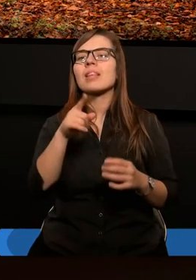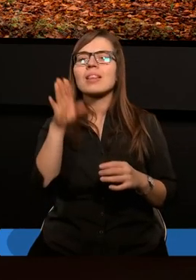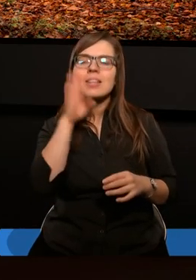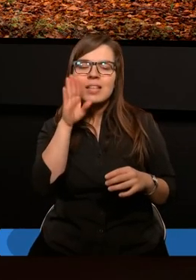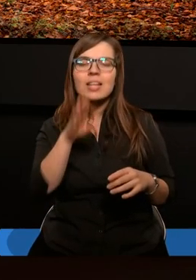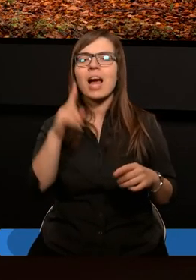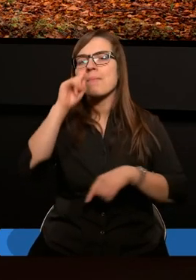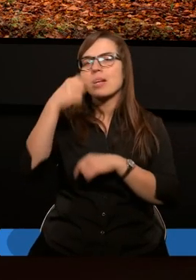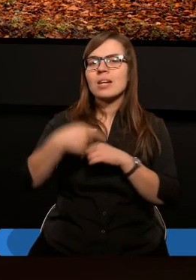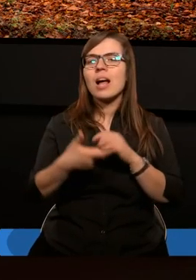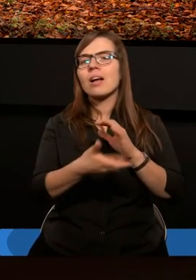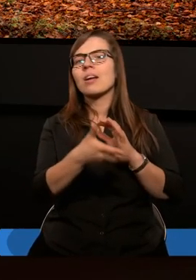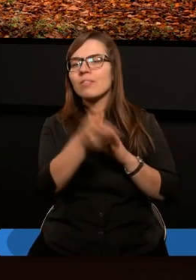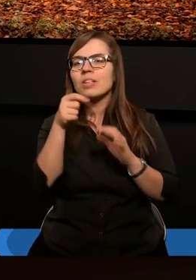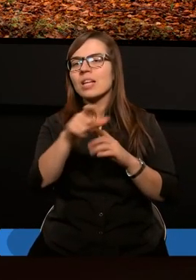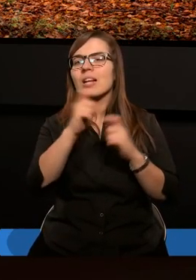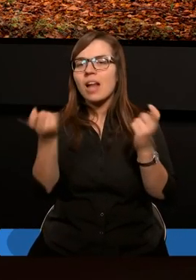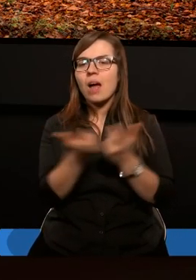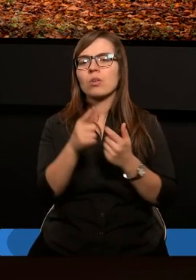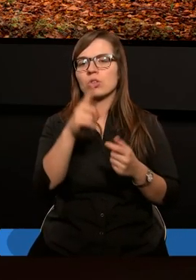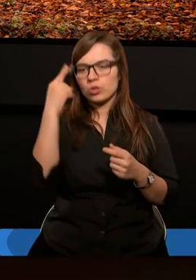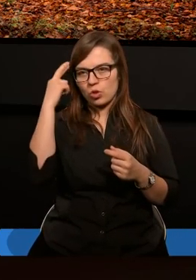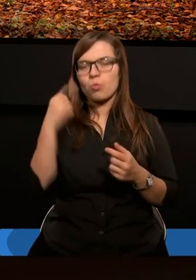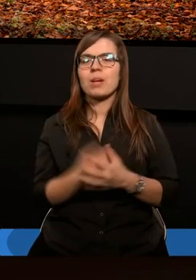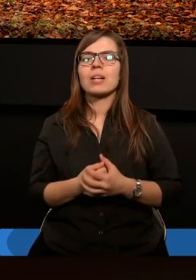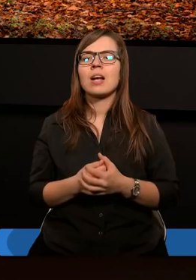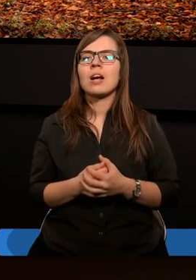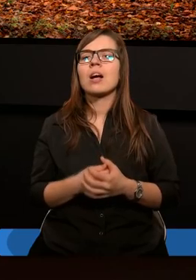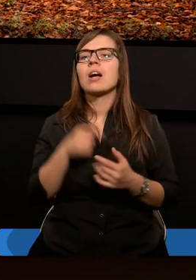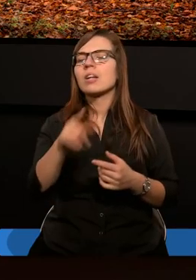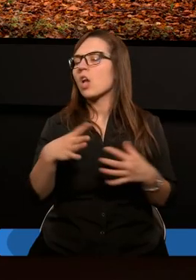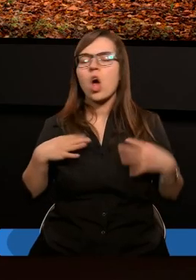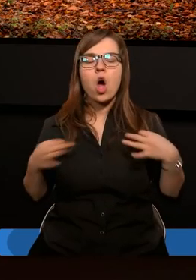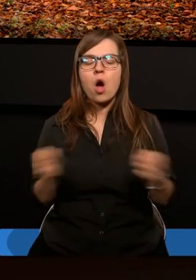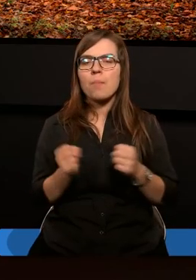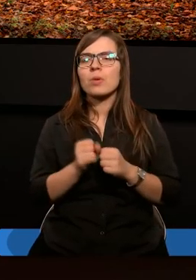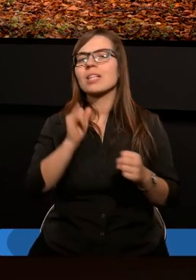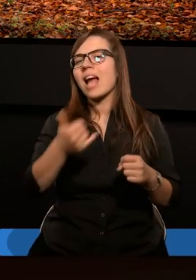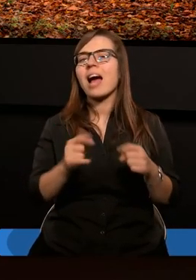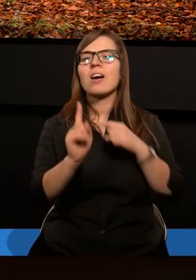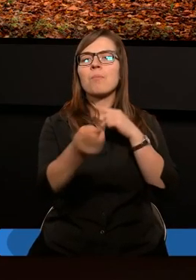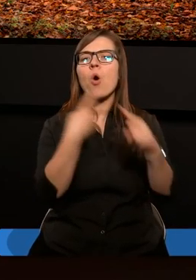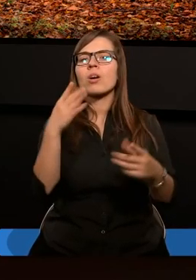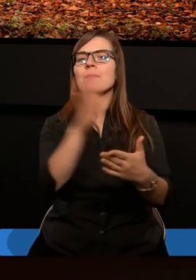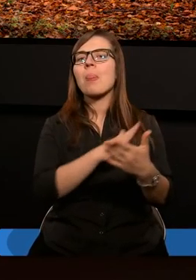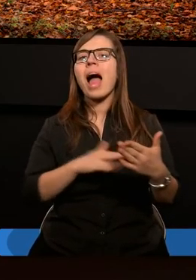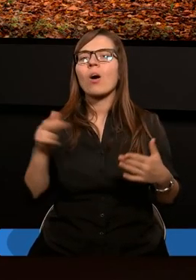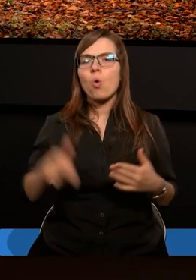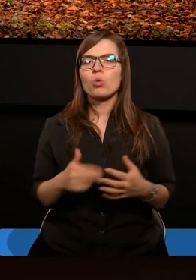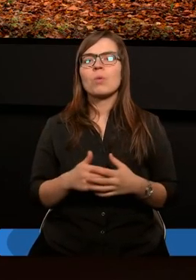jedno z tej całej lekcji, z tego całego studium jest pewne. Obojętnie z jakiego pochodzimy narodu,